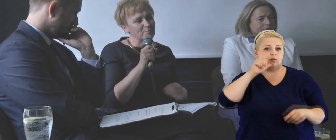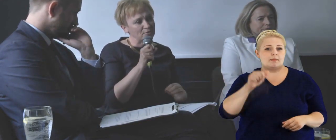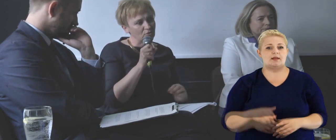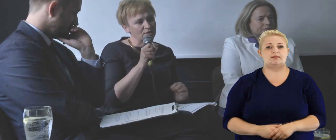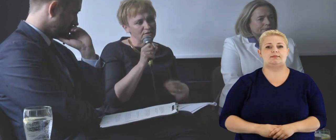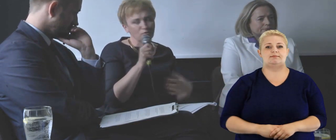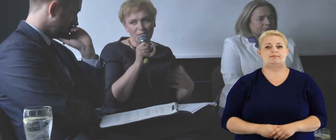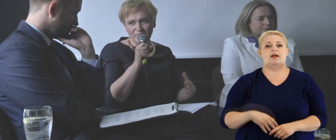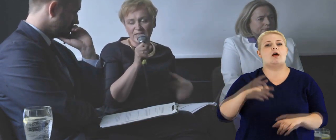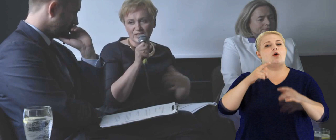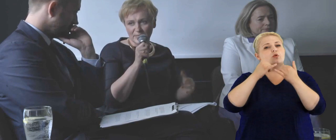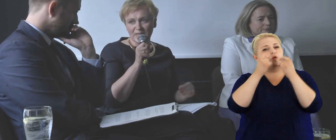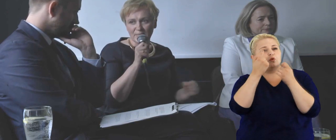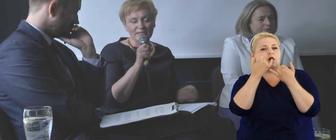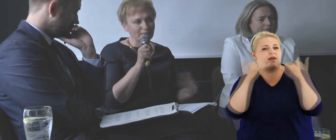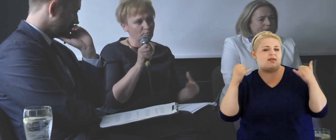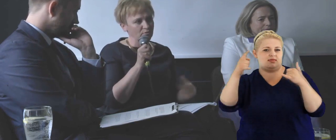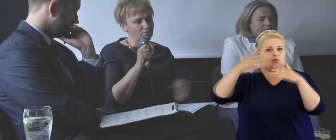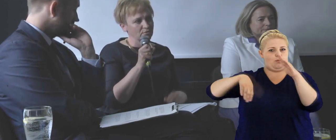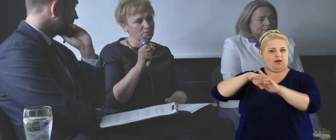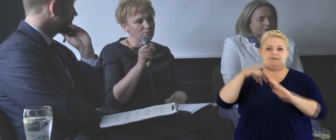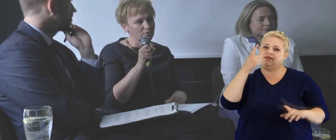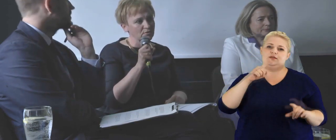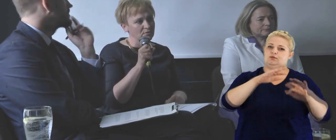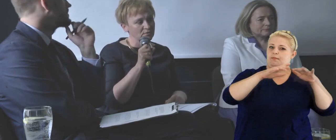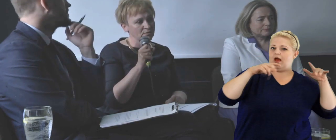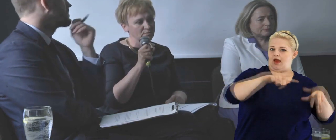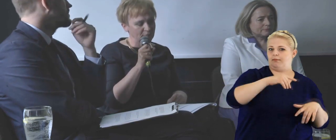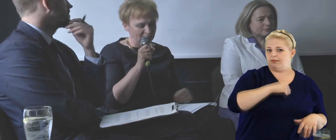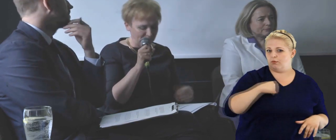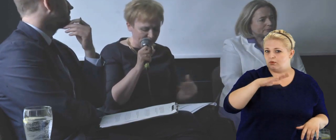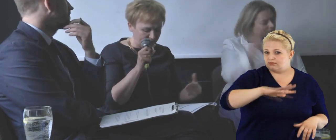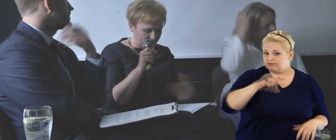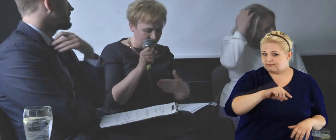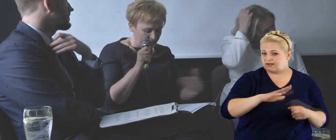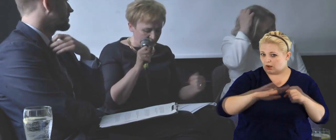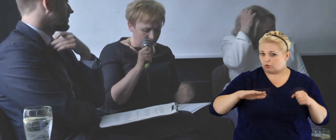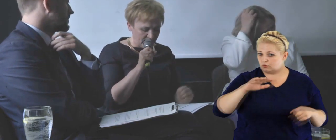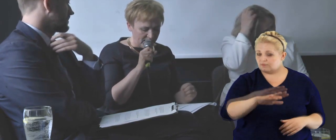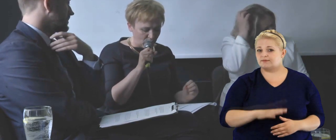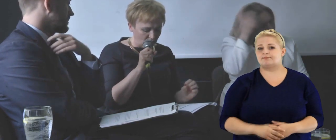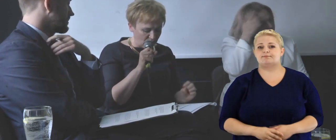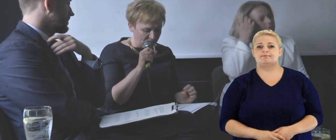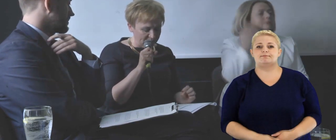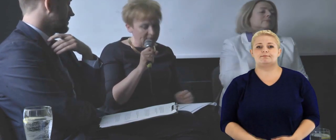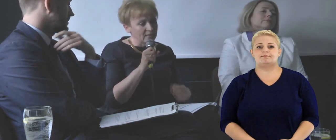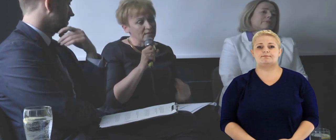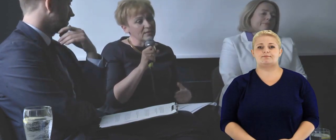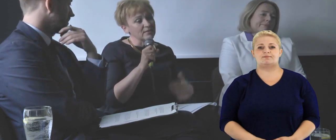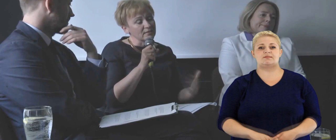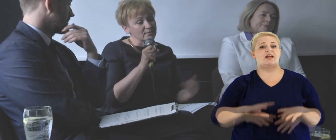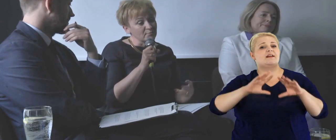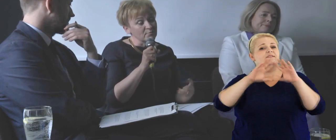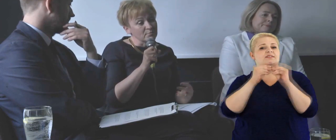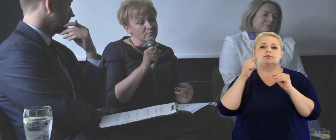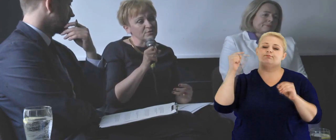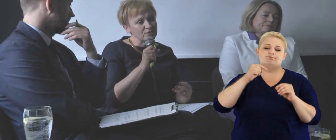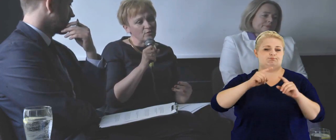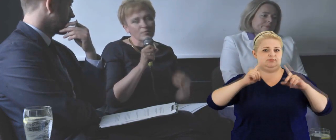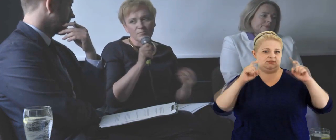europejski ma trochę inne uprawnienia niż parlamenty narodowe i